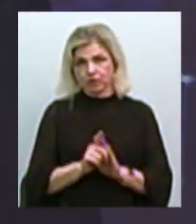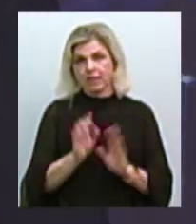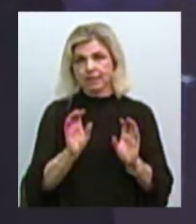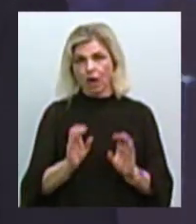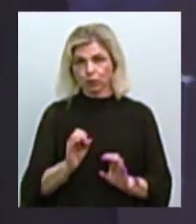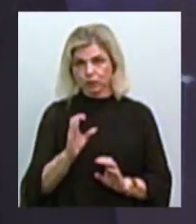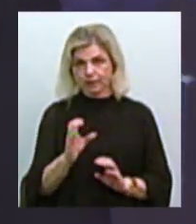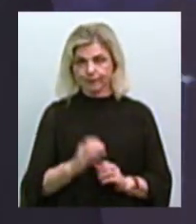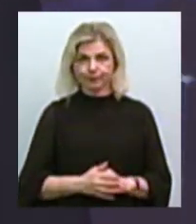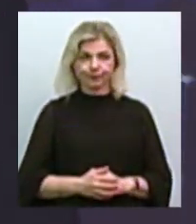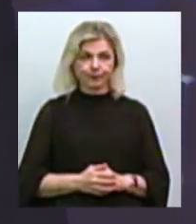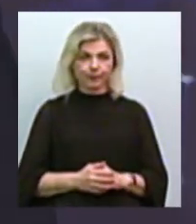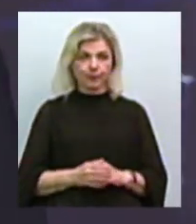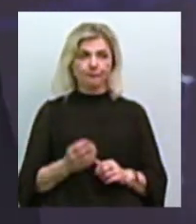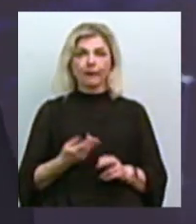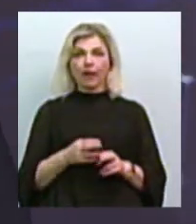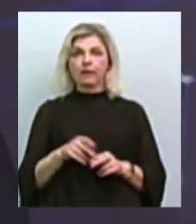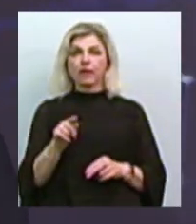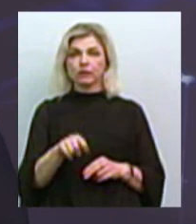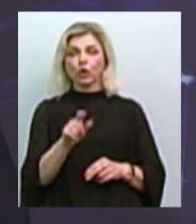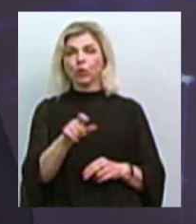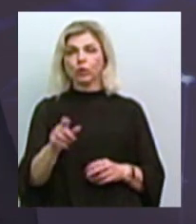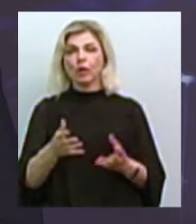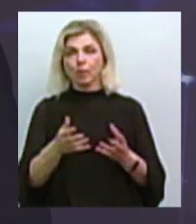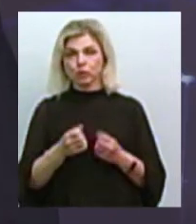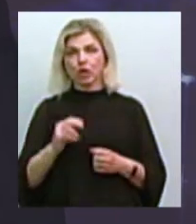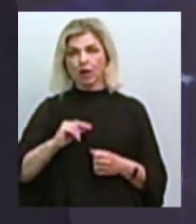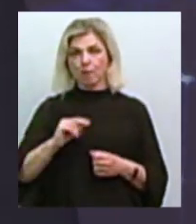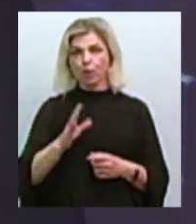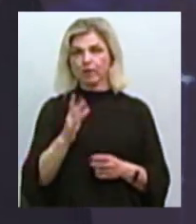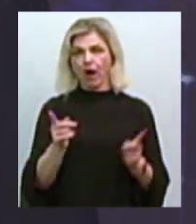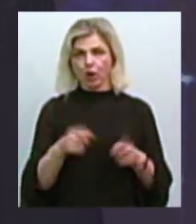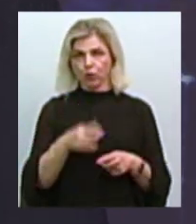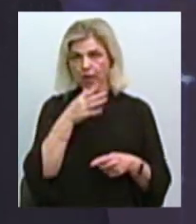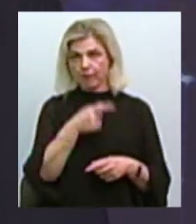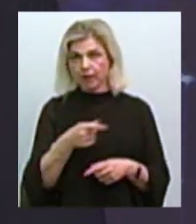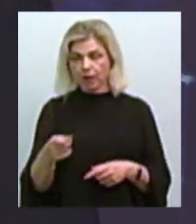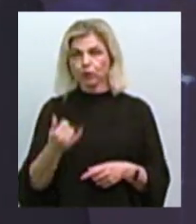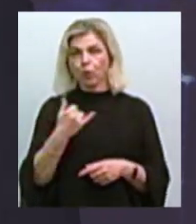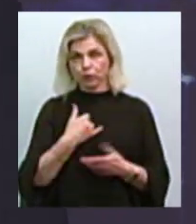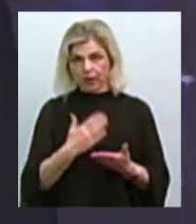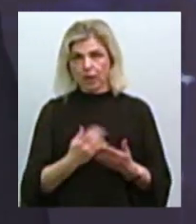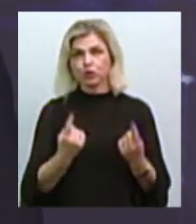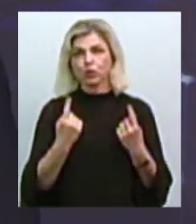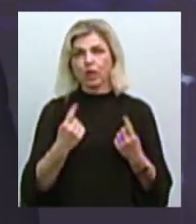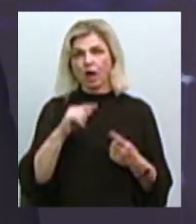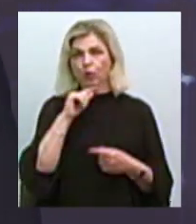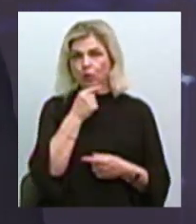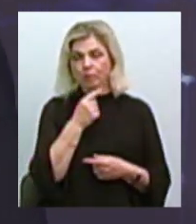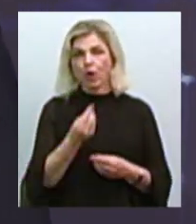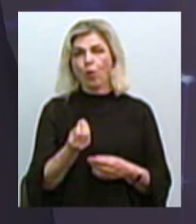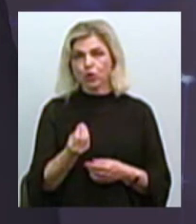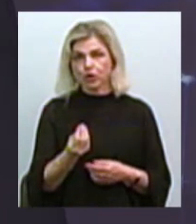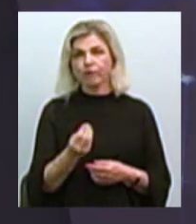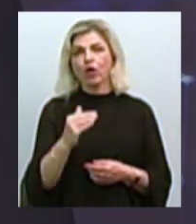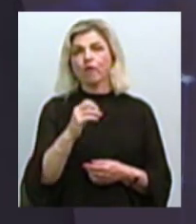звідси це те, що люди отримують роботу в короткий період, і саме головне, що на сьогодні у нас є суттєва економія коштів